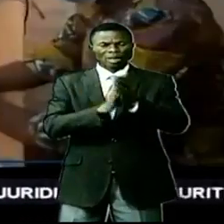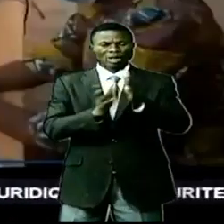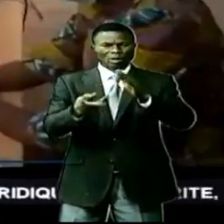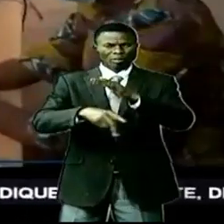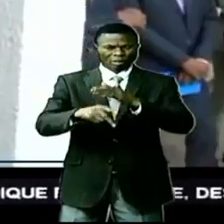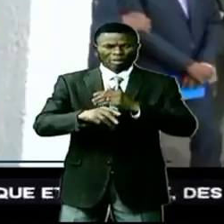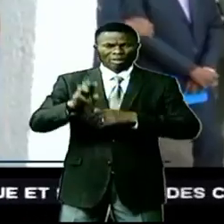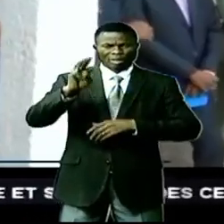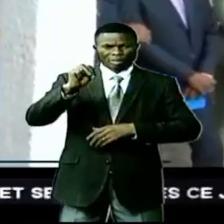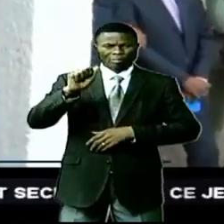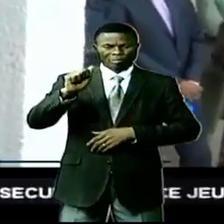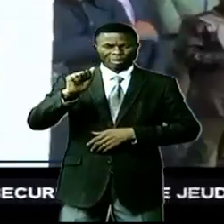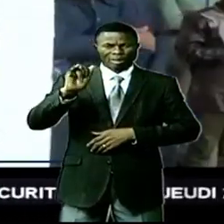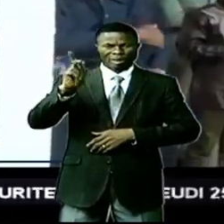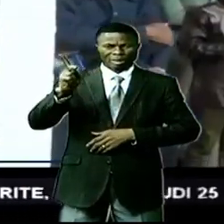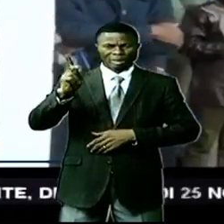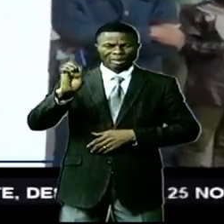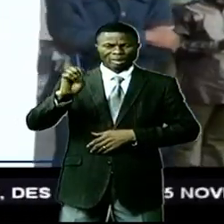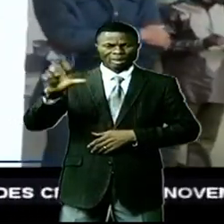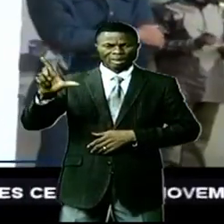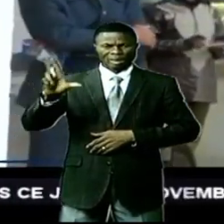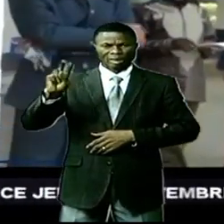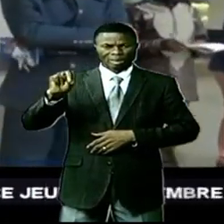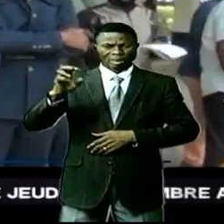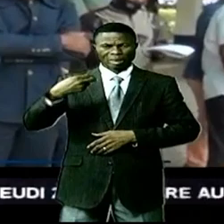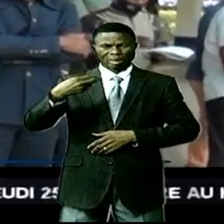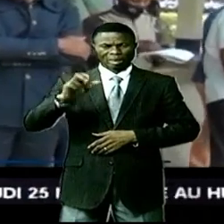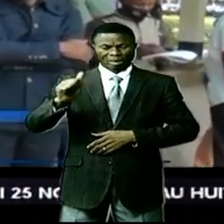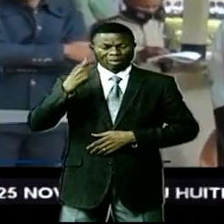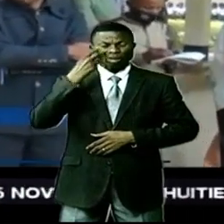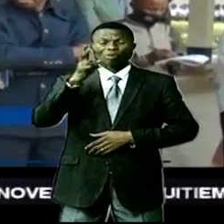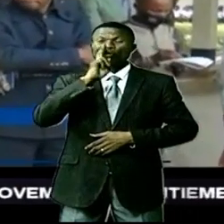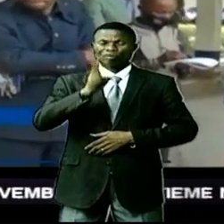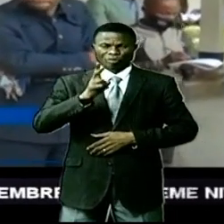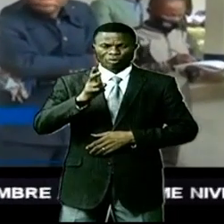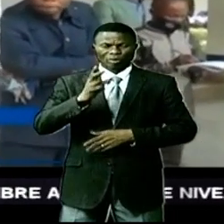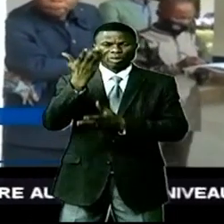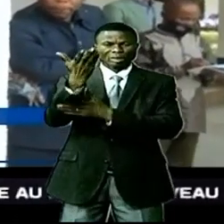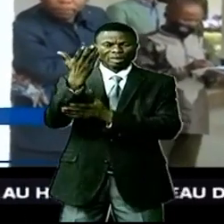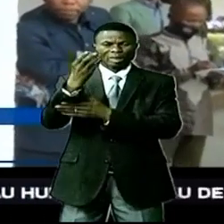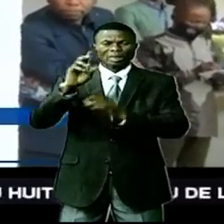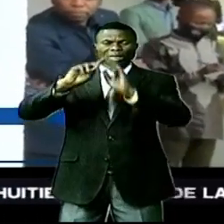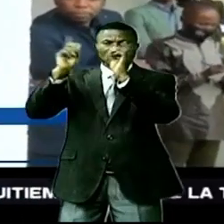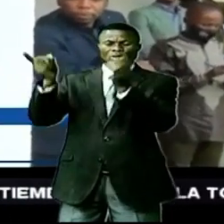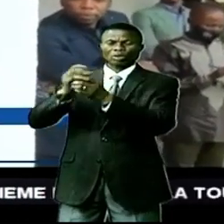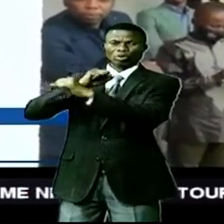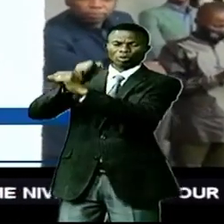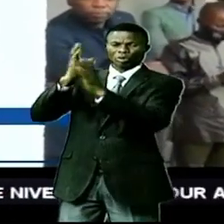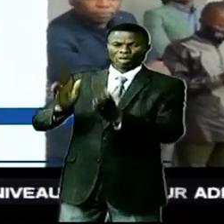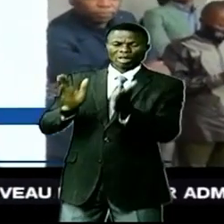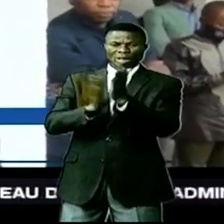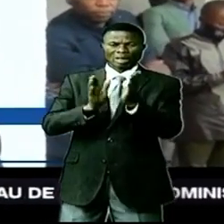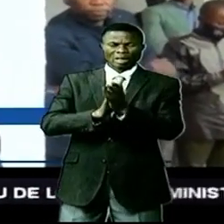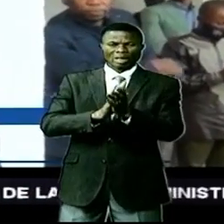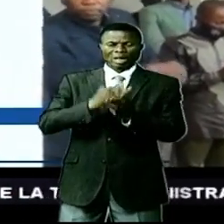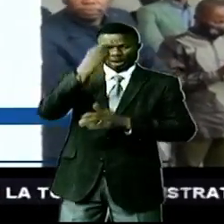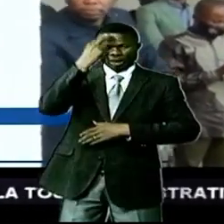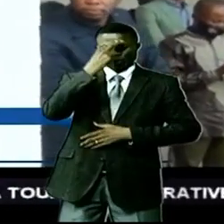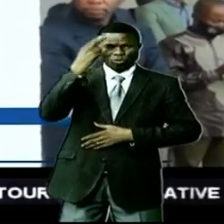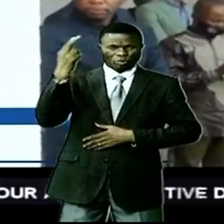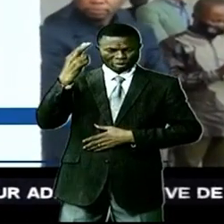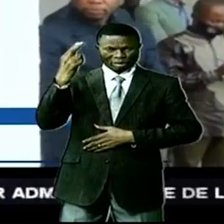Miquelengue. Je suis venu voir si réellement l'appel de la délégation syndicale des écoles conventionnées